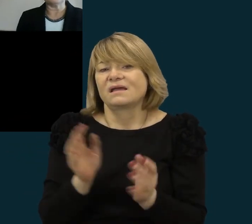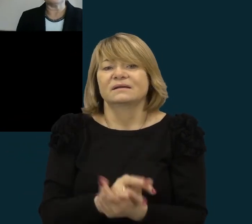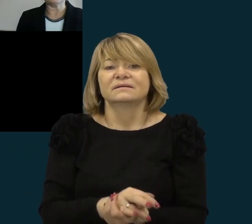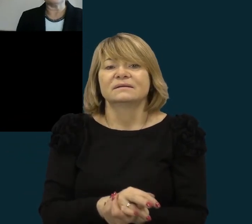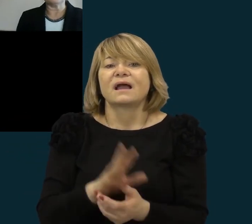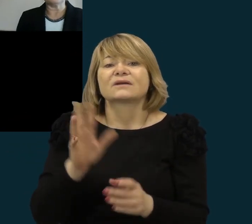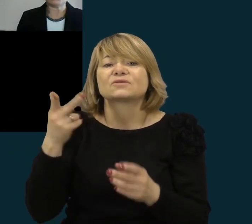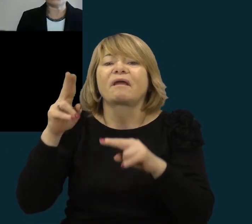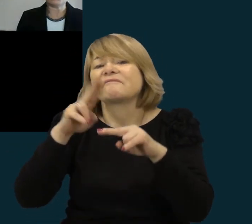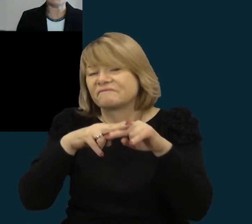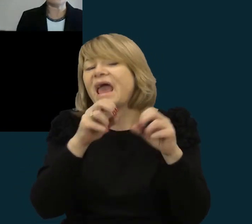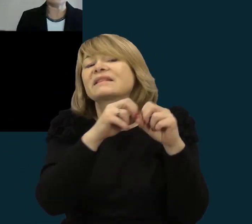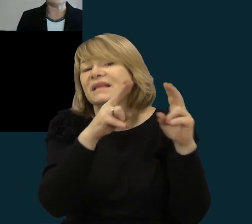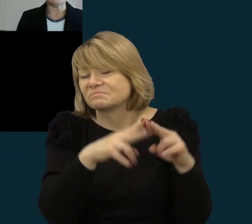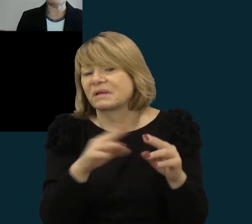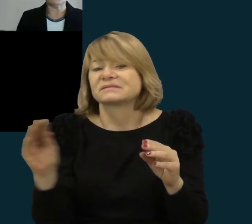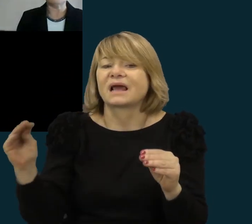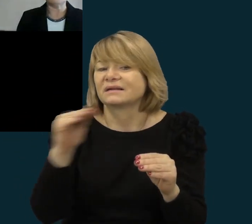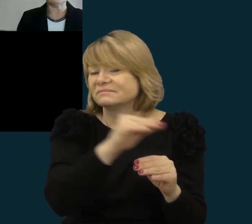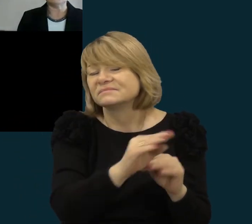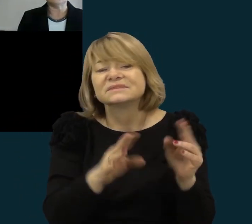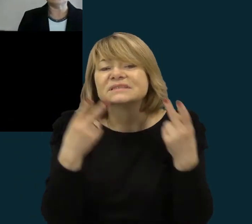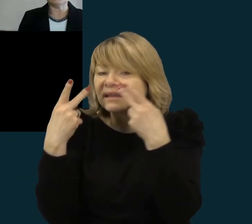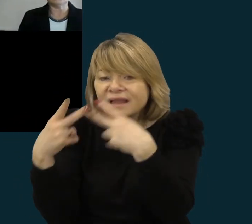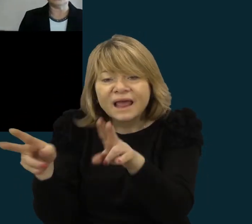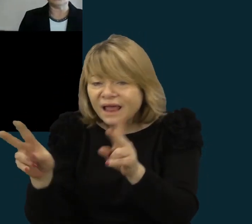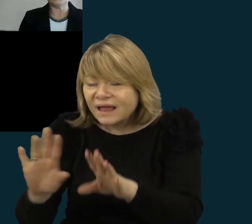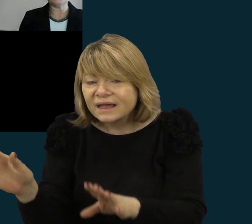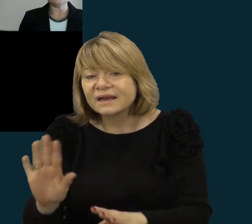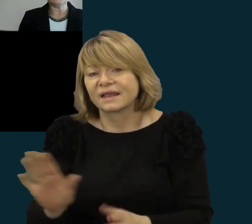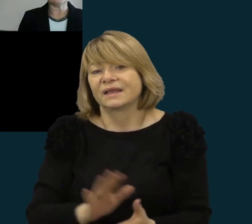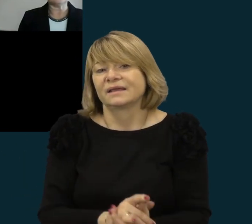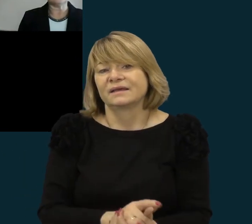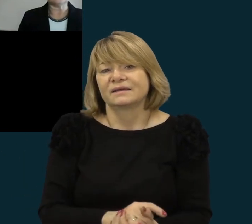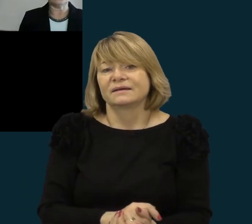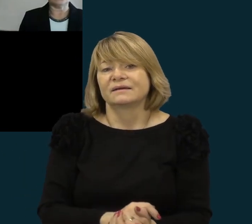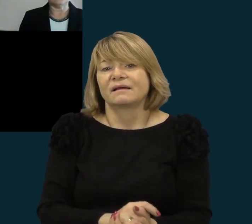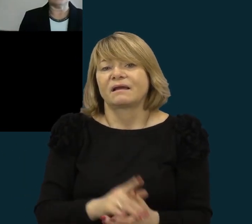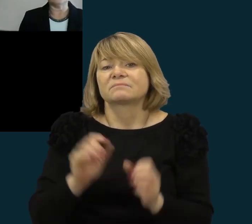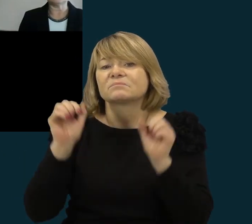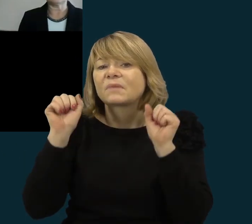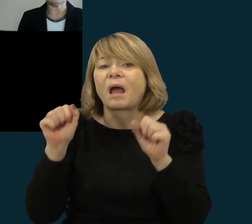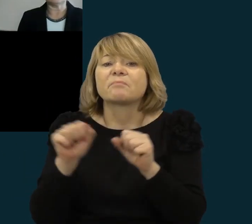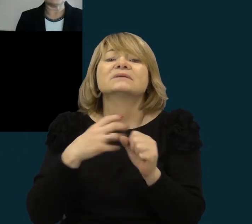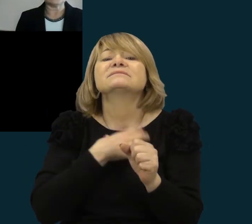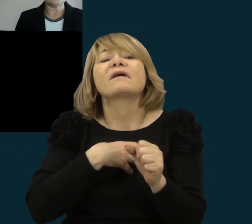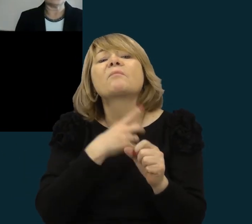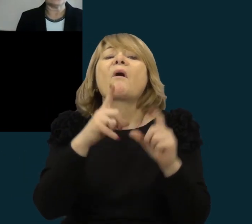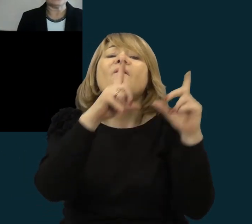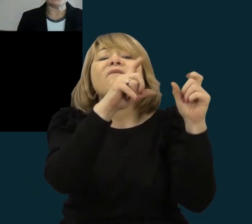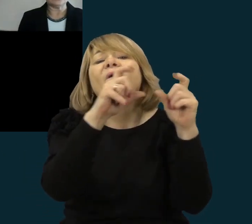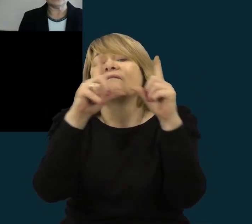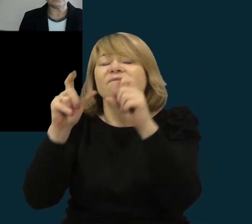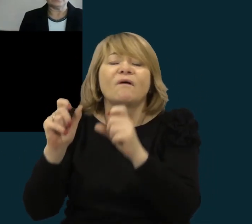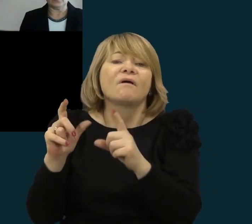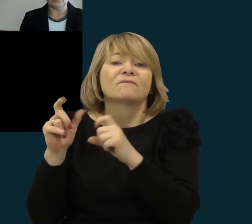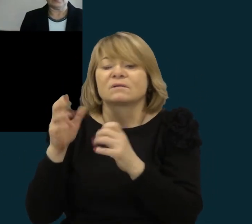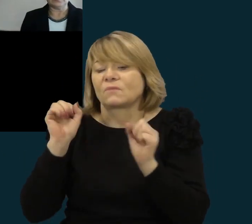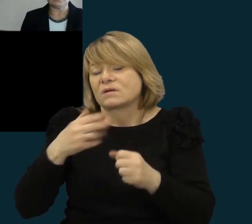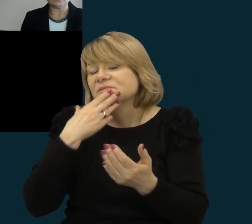tai prie tos užduoties atlikimo objektų, kad dar nu fotografuotų ar kažkaip kitaip,